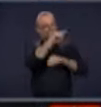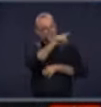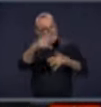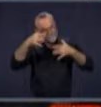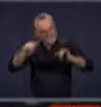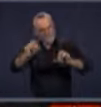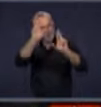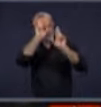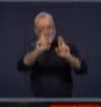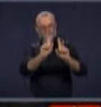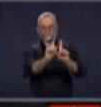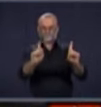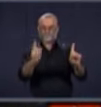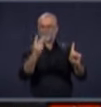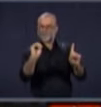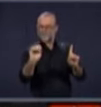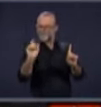rouvrir